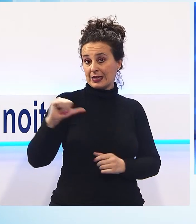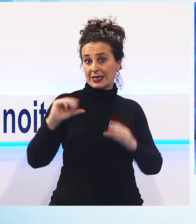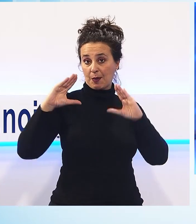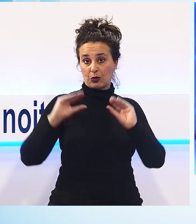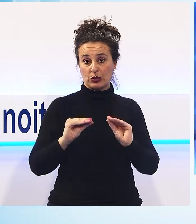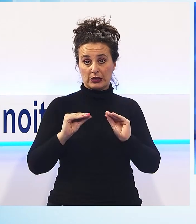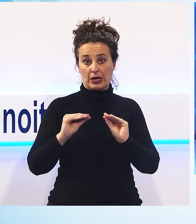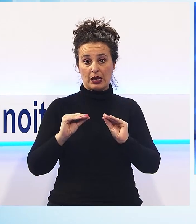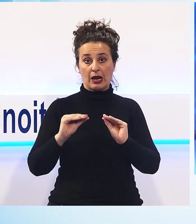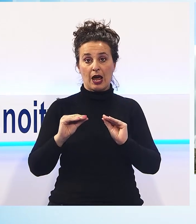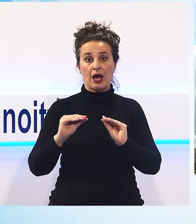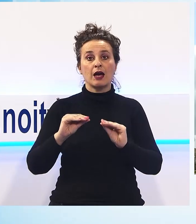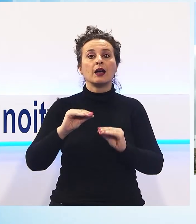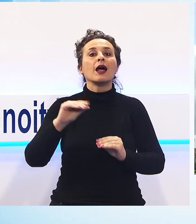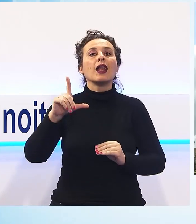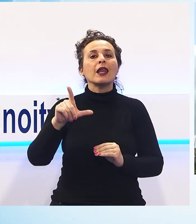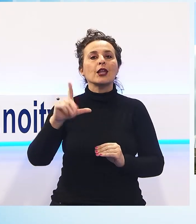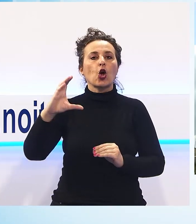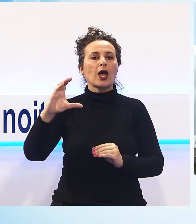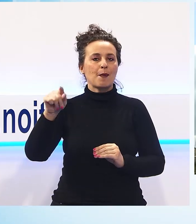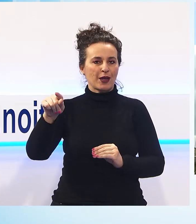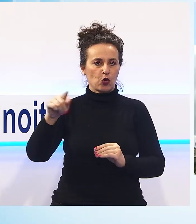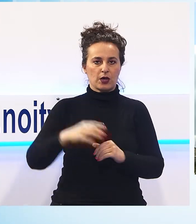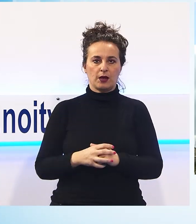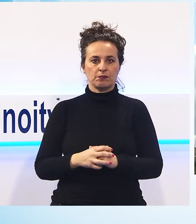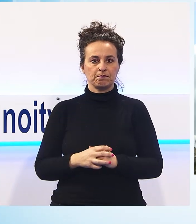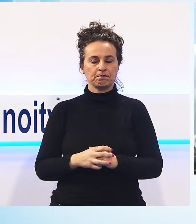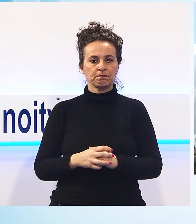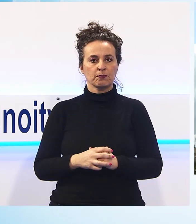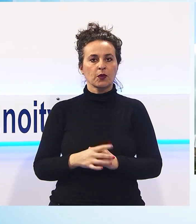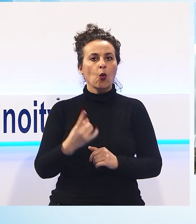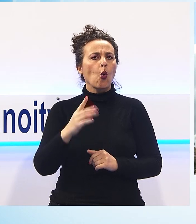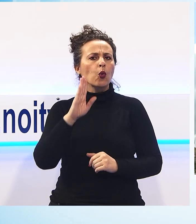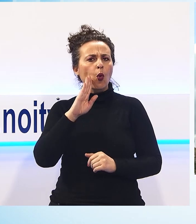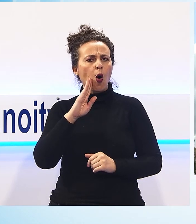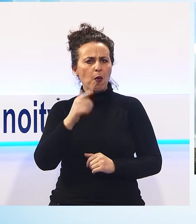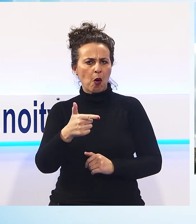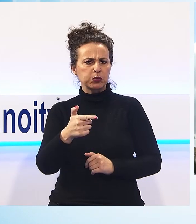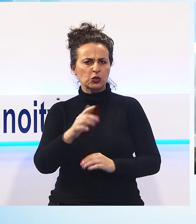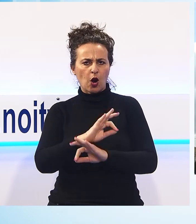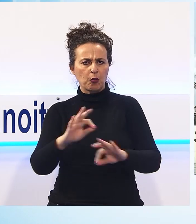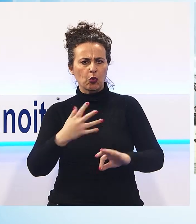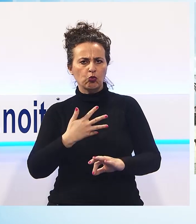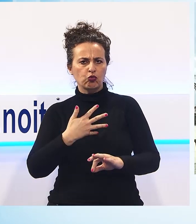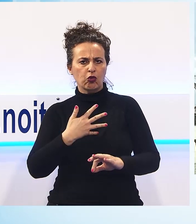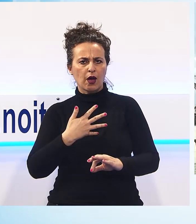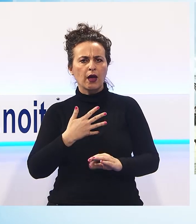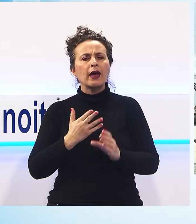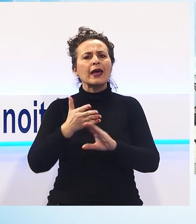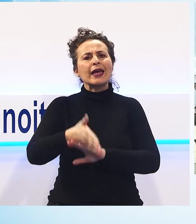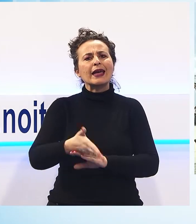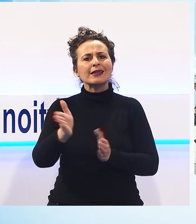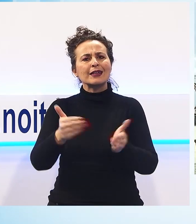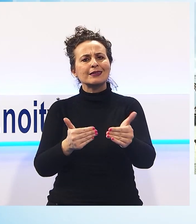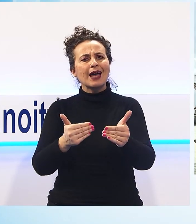Lido di Camaiore. Sentiamo. Armato con una pistola ha rapinato la sala bingo e poi è fuggito in bicicletta. È accaduto